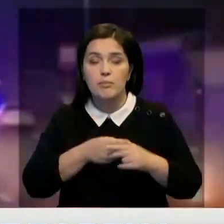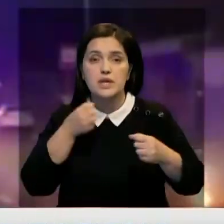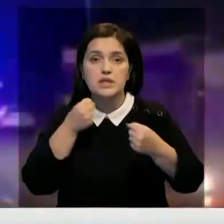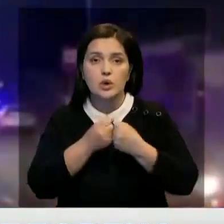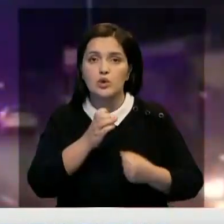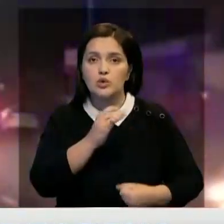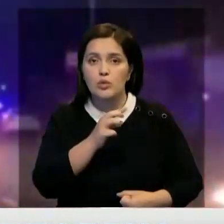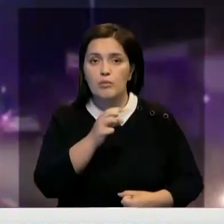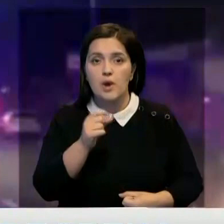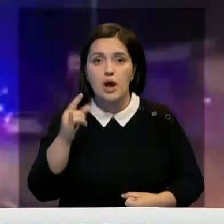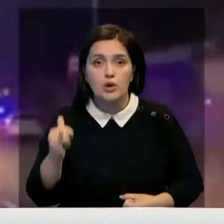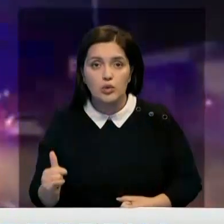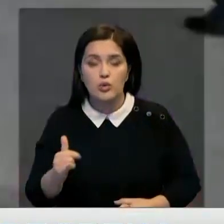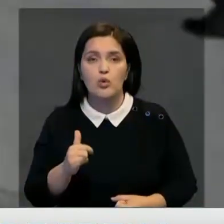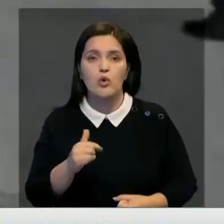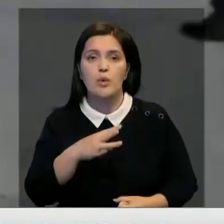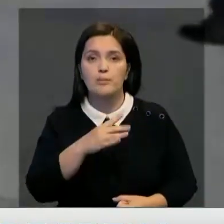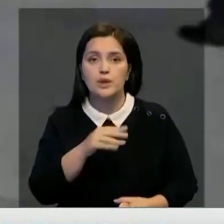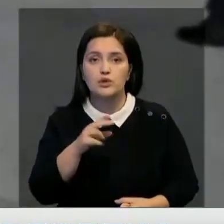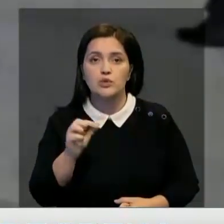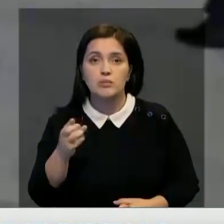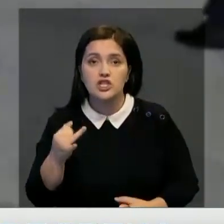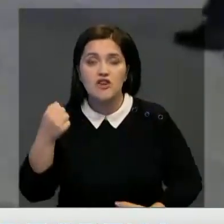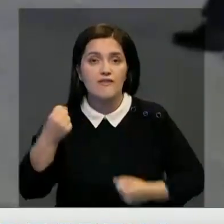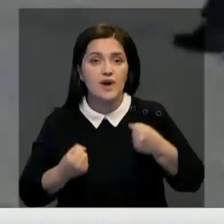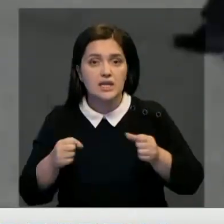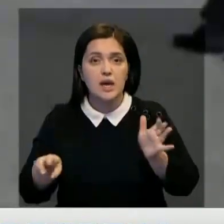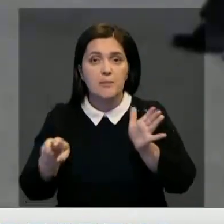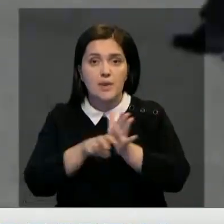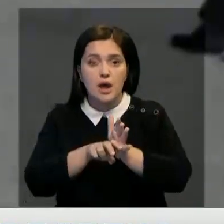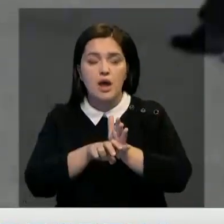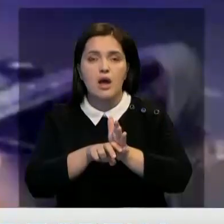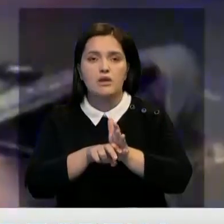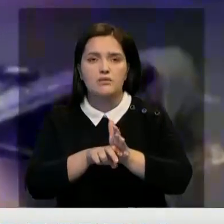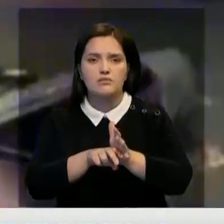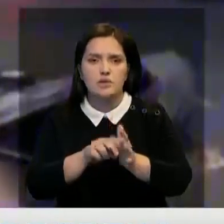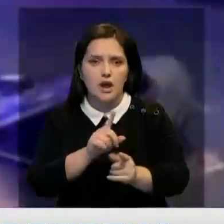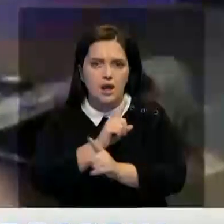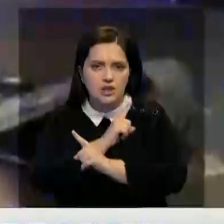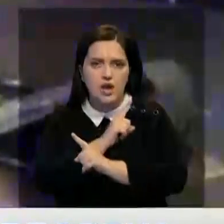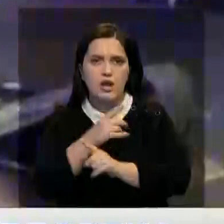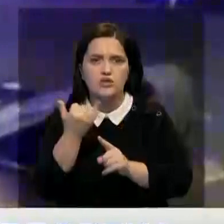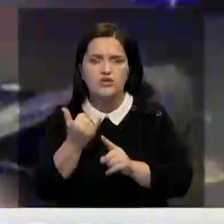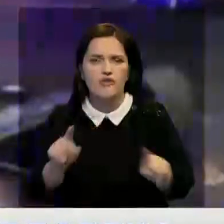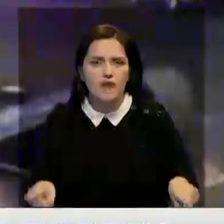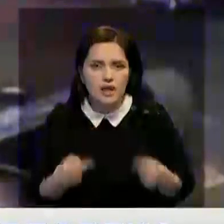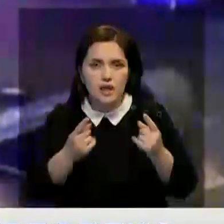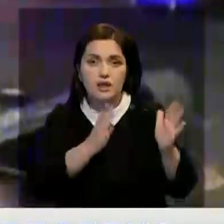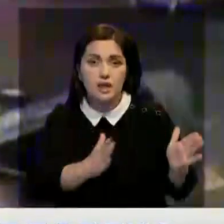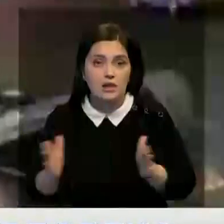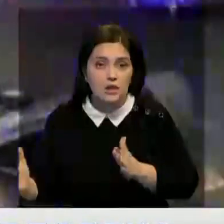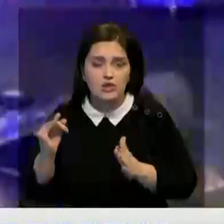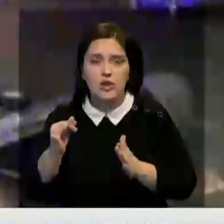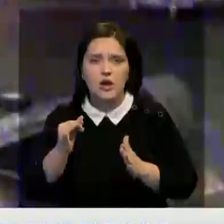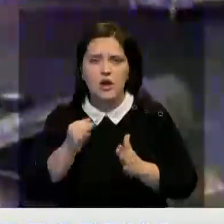столкновения Субару и Митсубиши водители и пассажир последнего авто скончались. Стражи порядка восстанавливают хронологию событий. Назначен